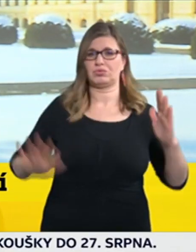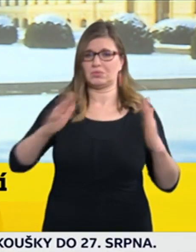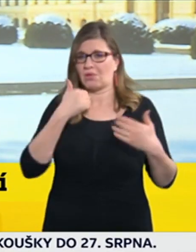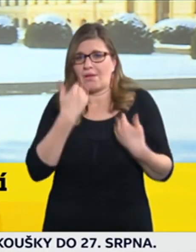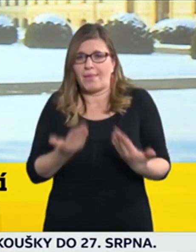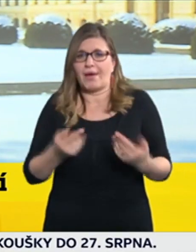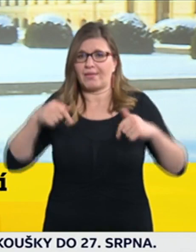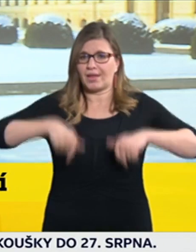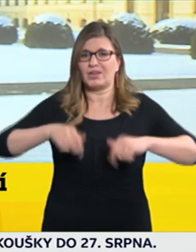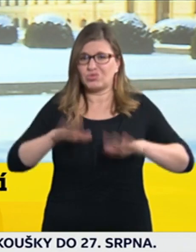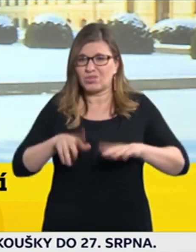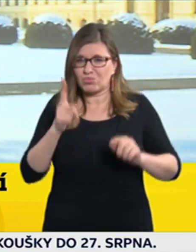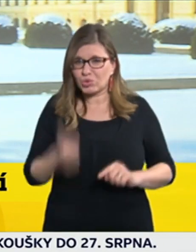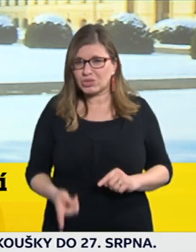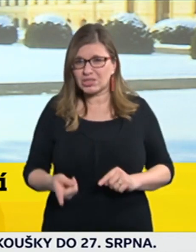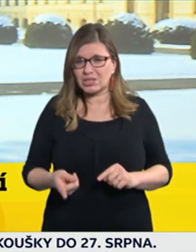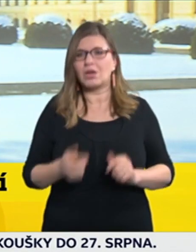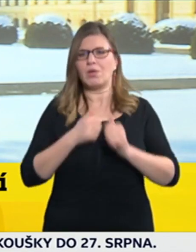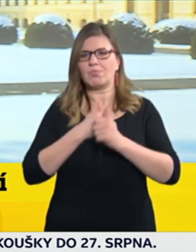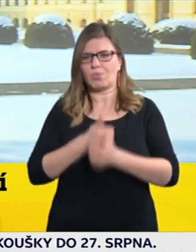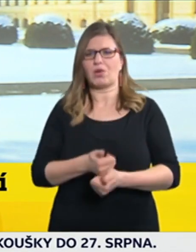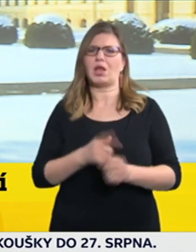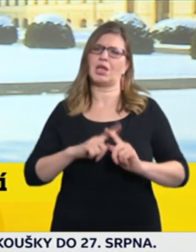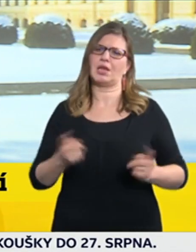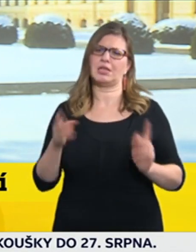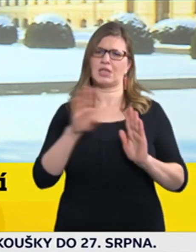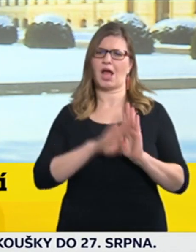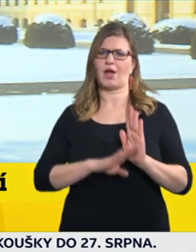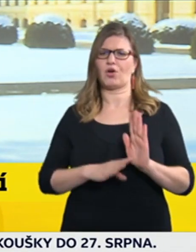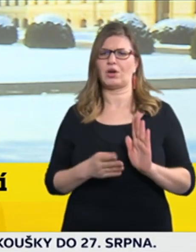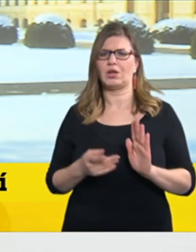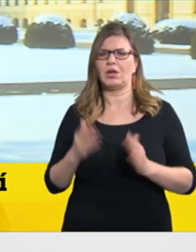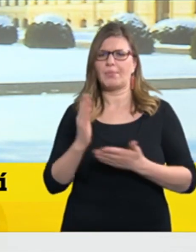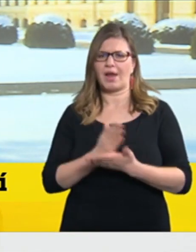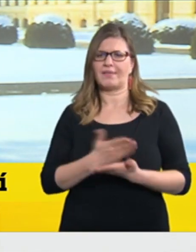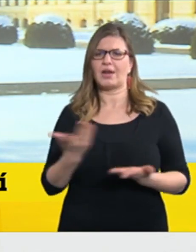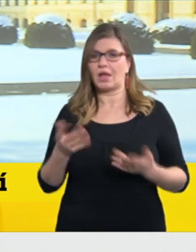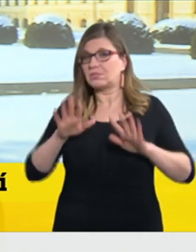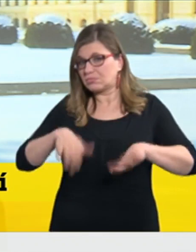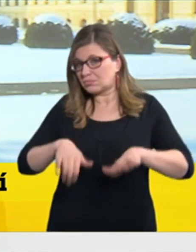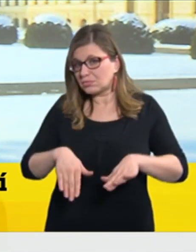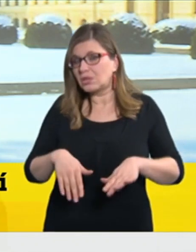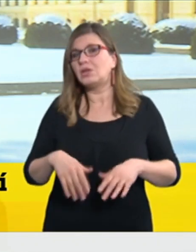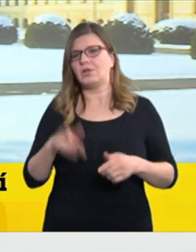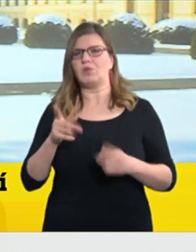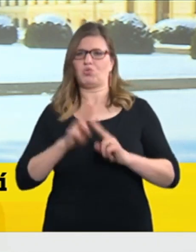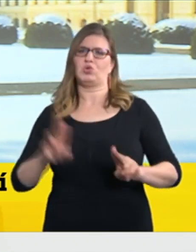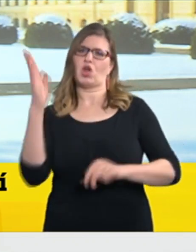České republiku v souladu s jinými předpisy. A není ta zásadní informace,